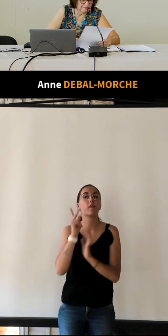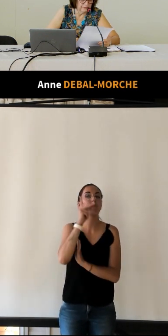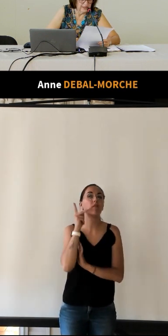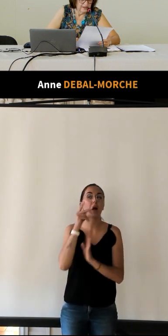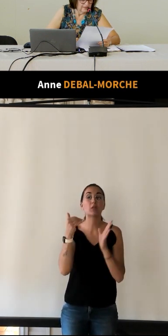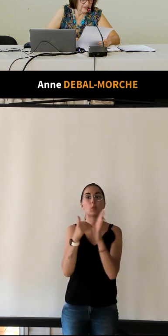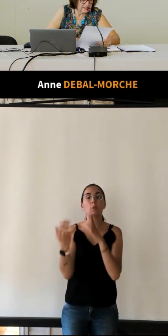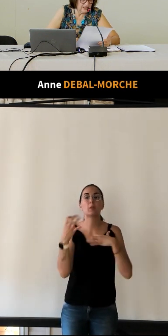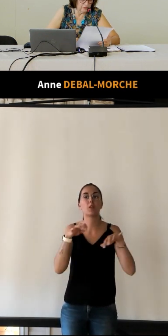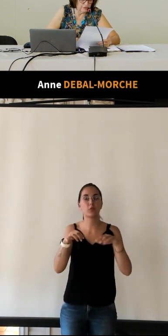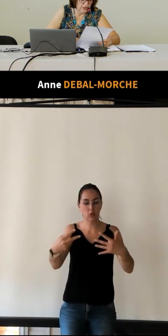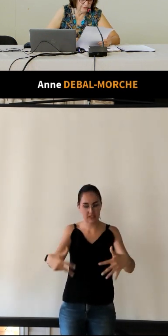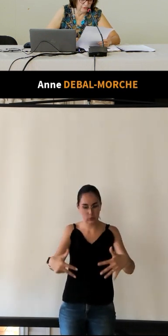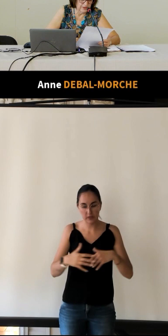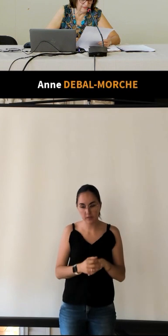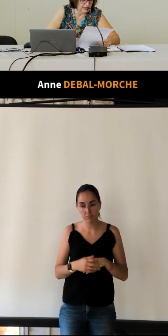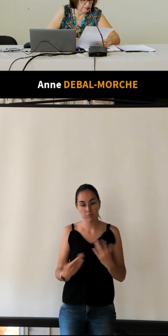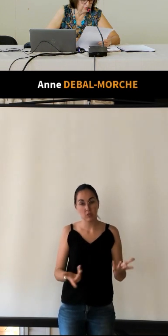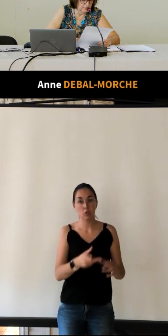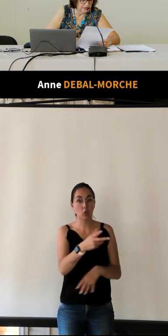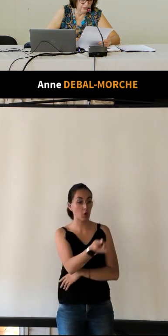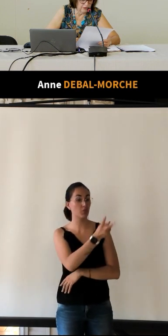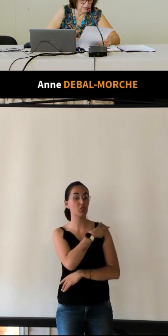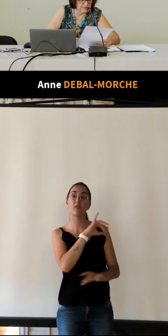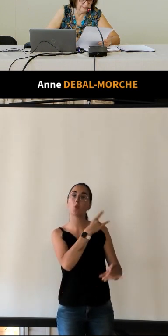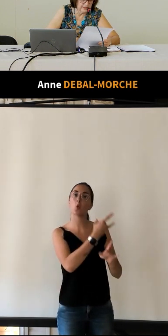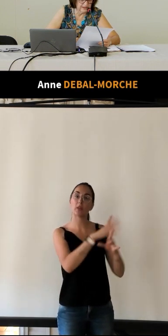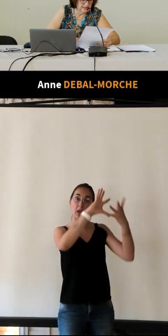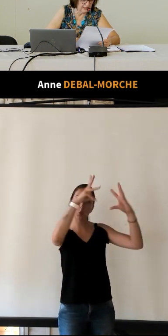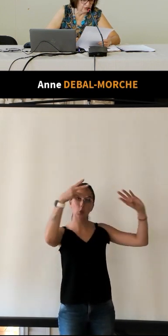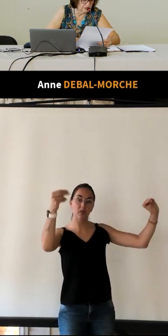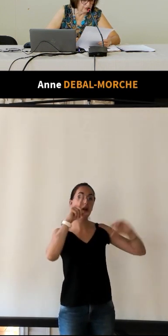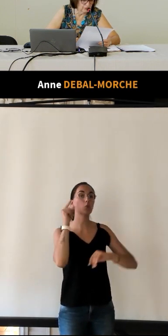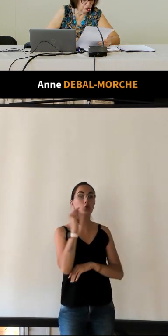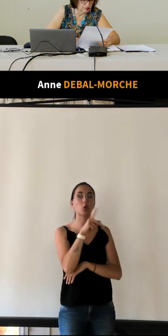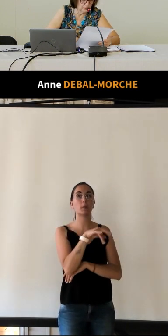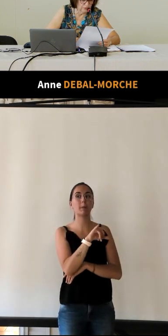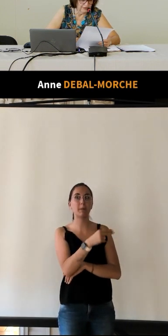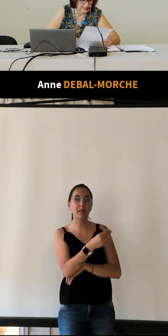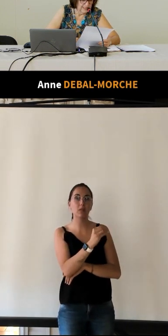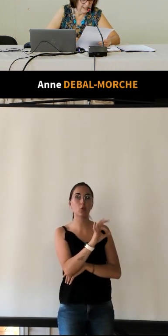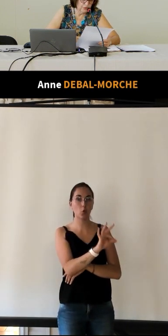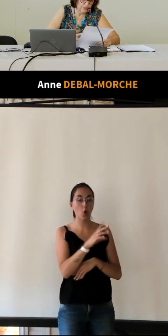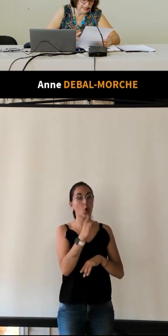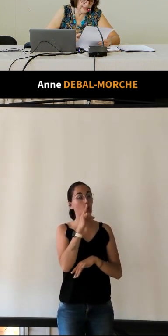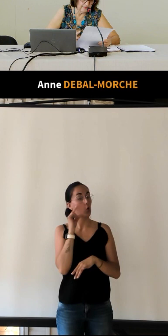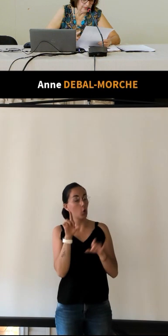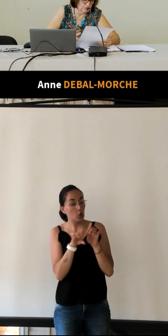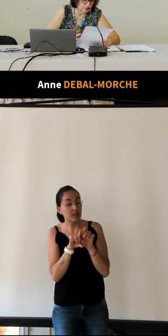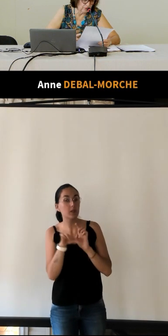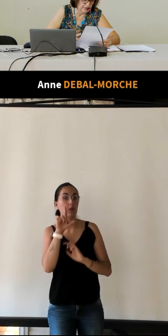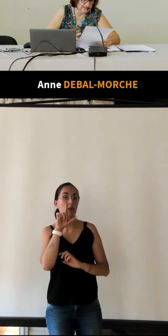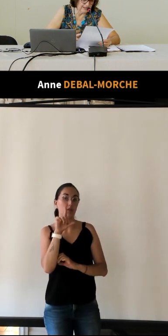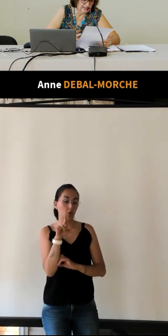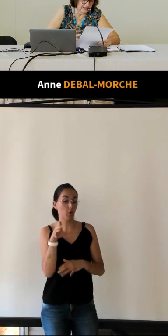félicitons le chef de l'univers monsieur pinot et le sympathique directeur monsieur Dutronc qui nous réserva